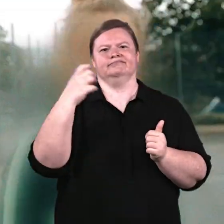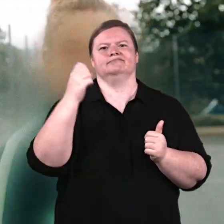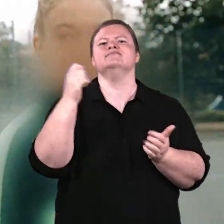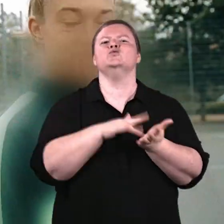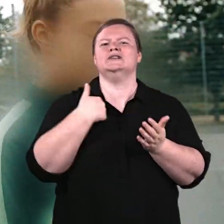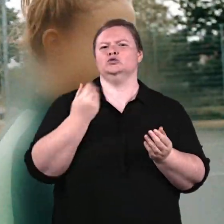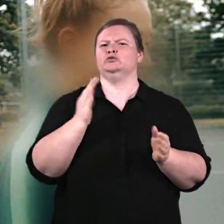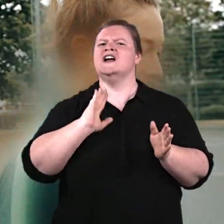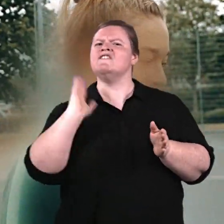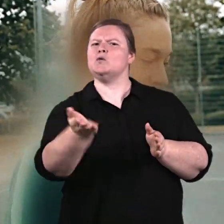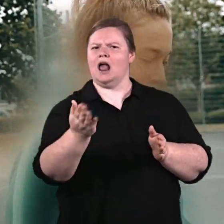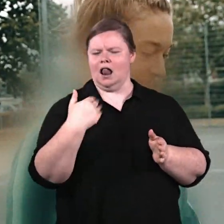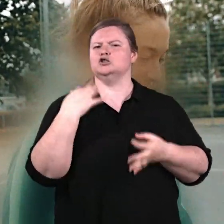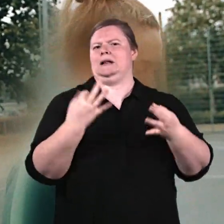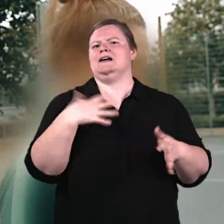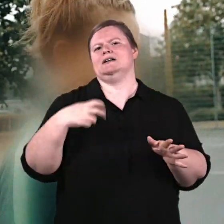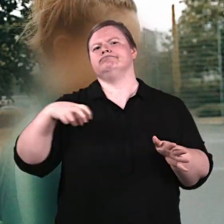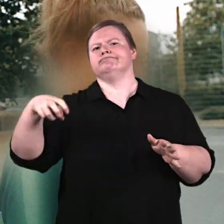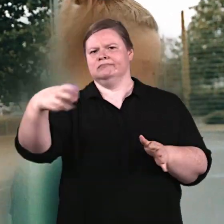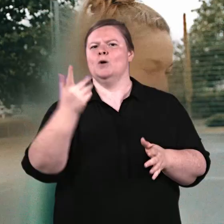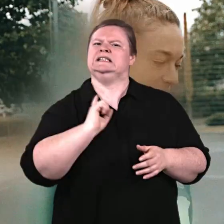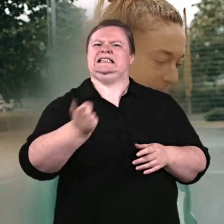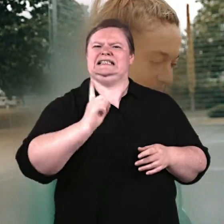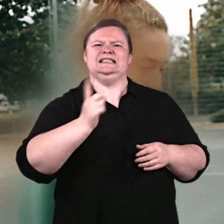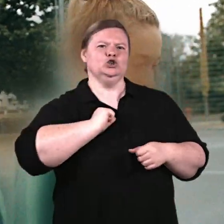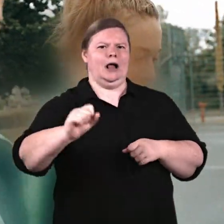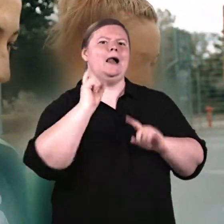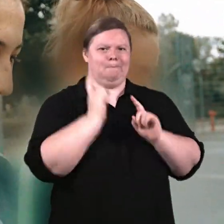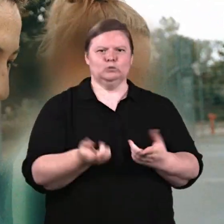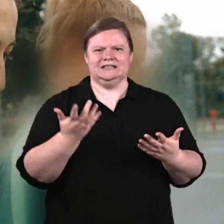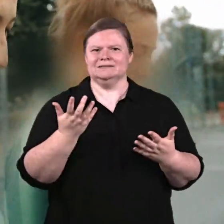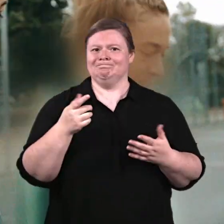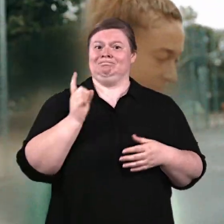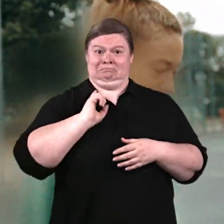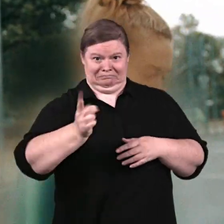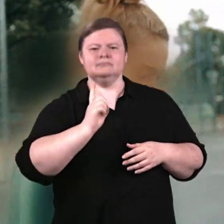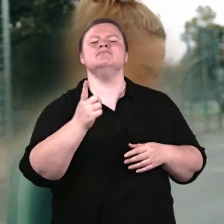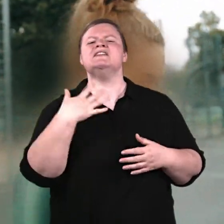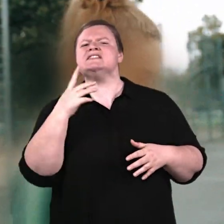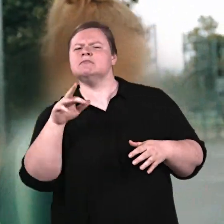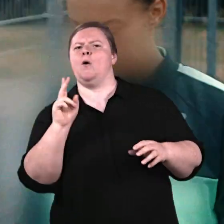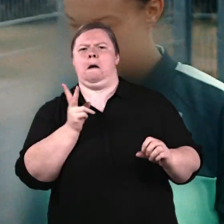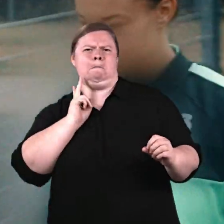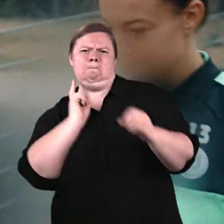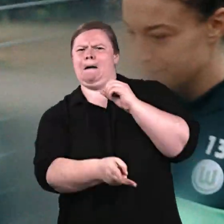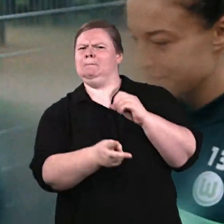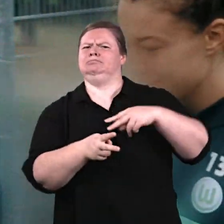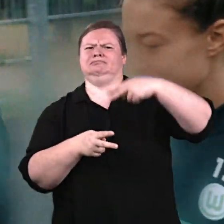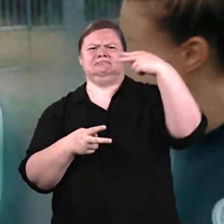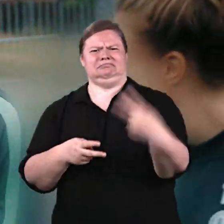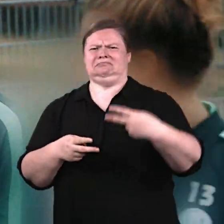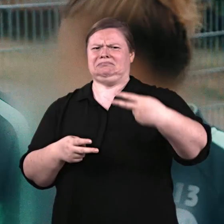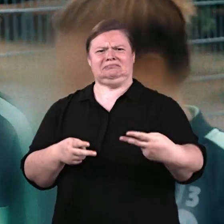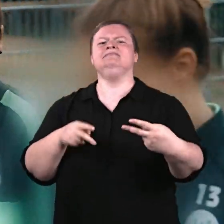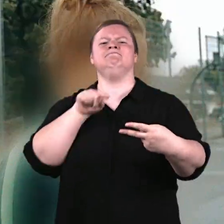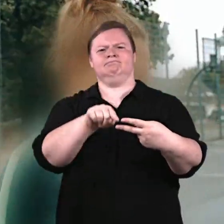Ich habe immer auf dem Flügel gespielt, wusste, dass ich da flink sein muss, schnell sein muss und habe dann auch einfach mal einen